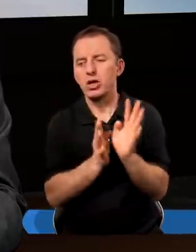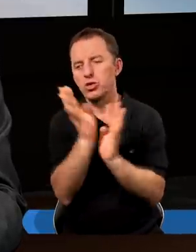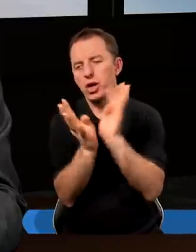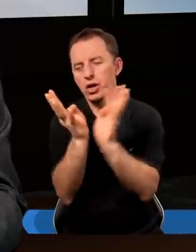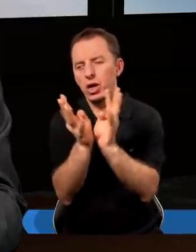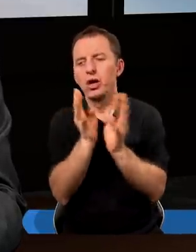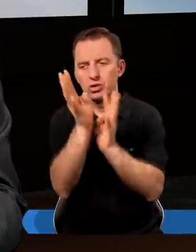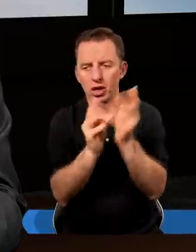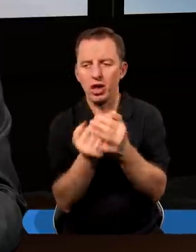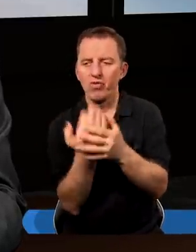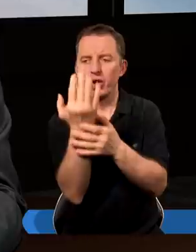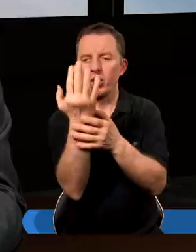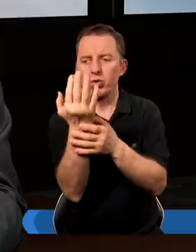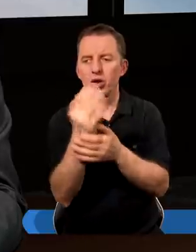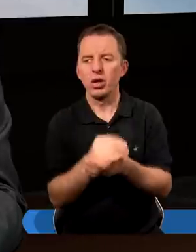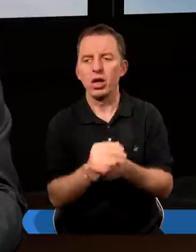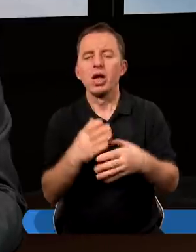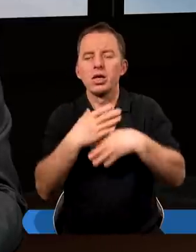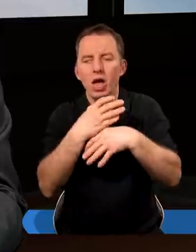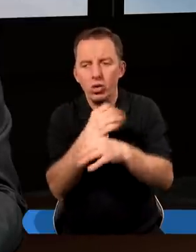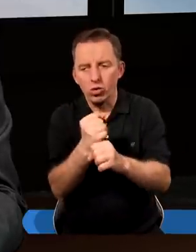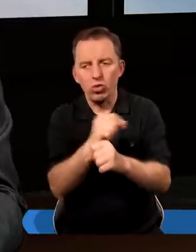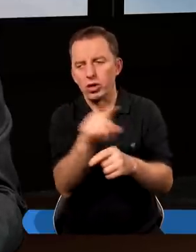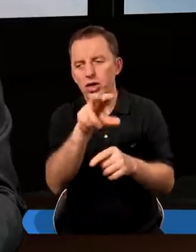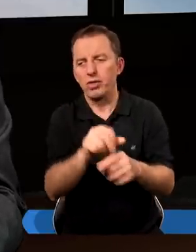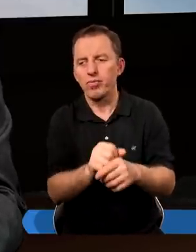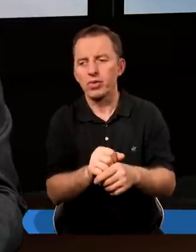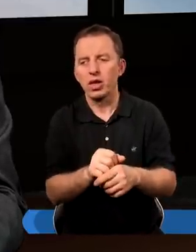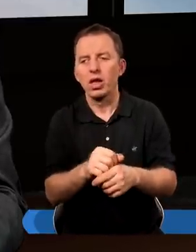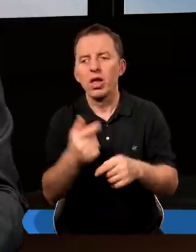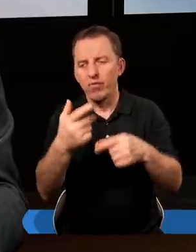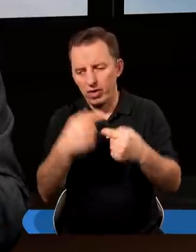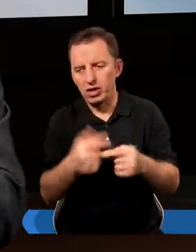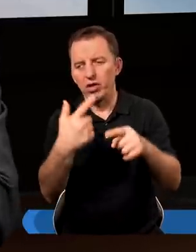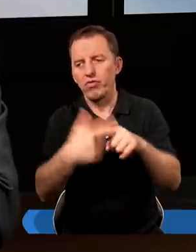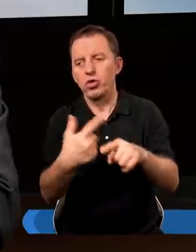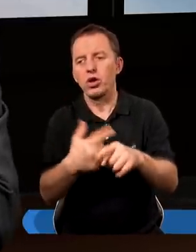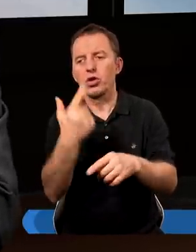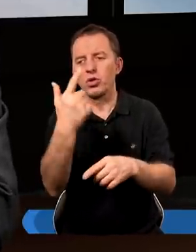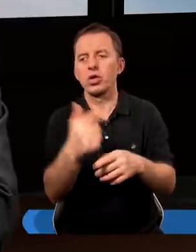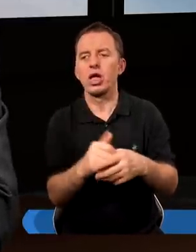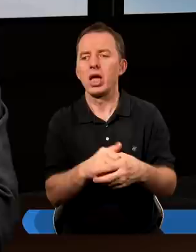między ciernie. Ciernie wyrosły i zadusiły je. I werset 22.